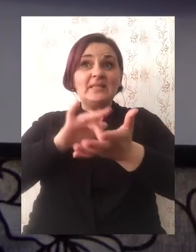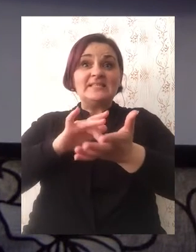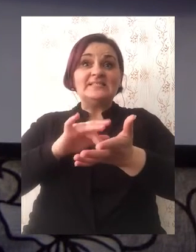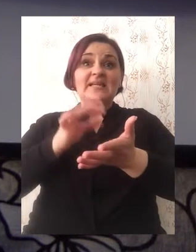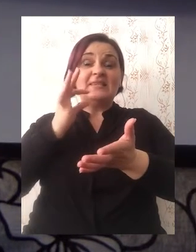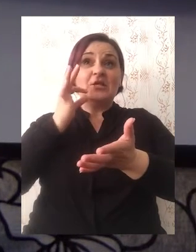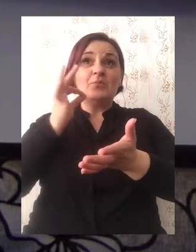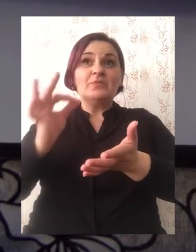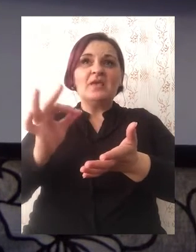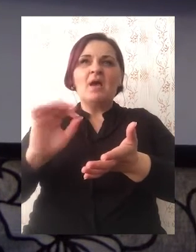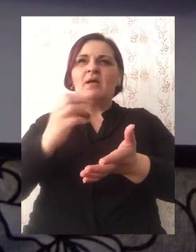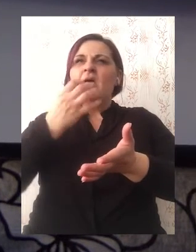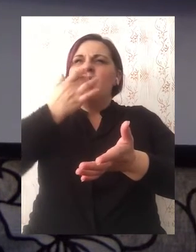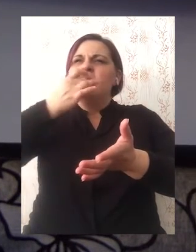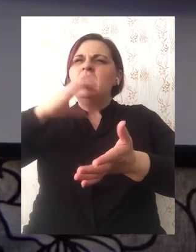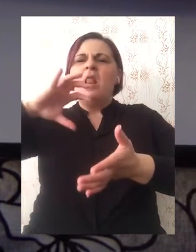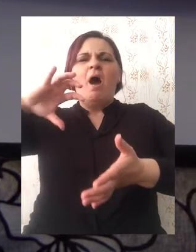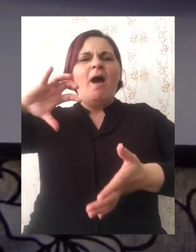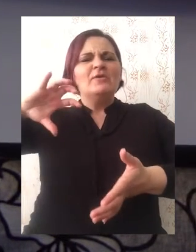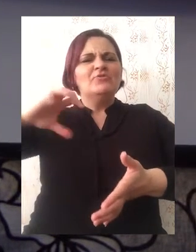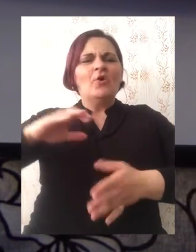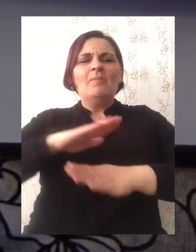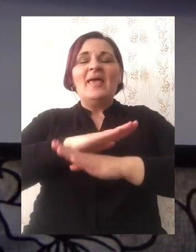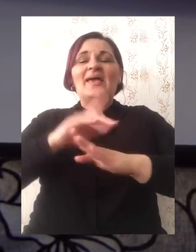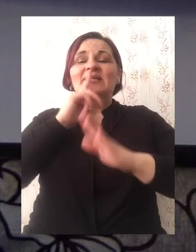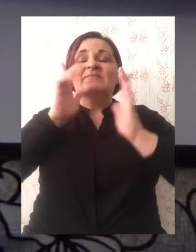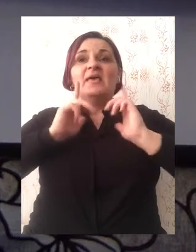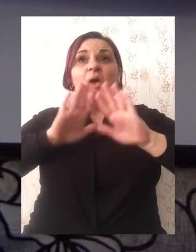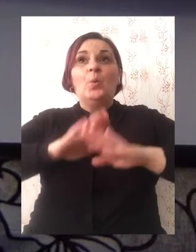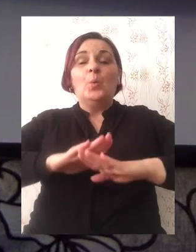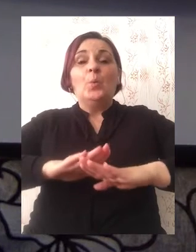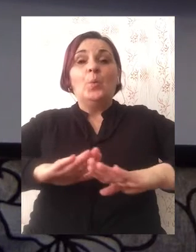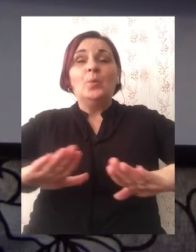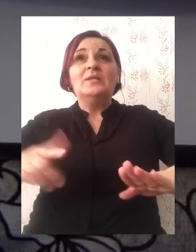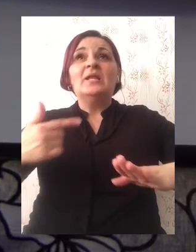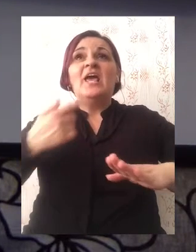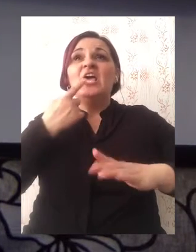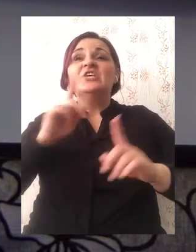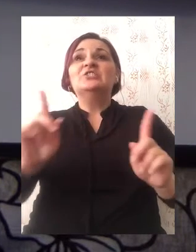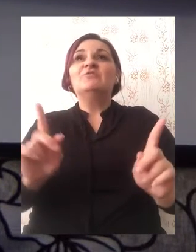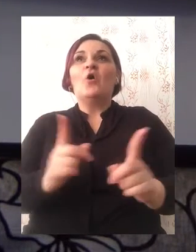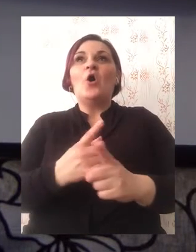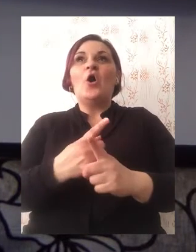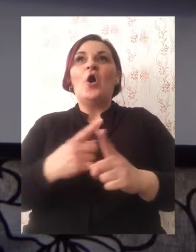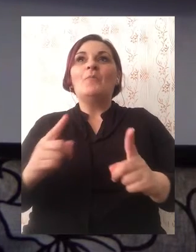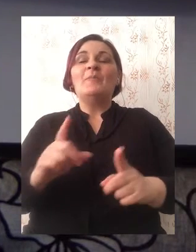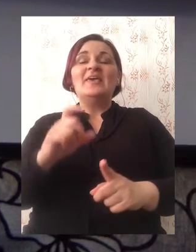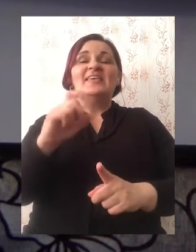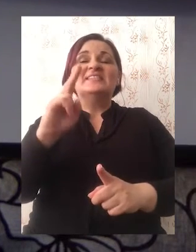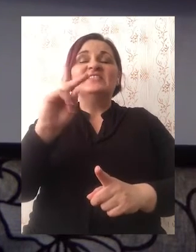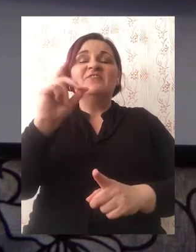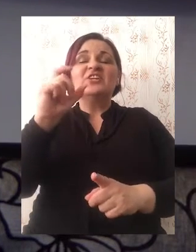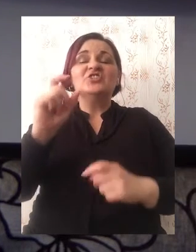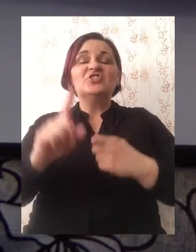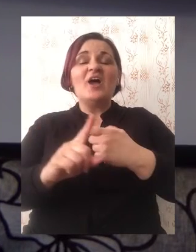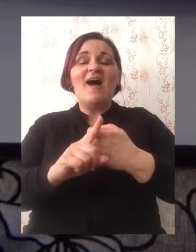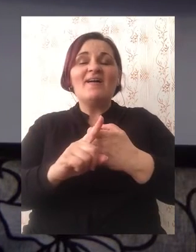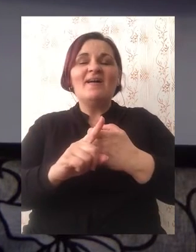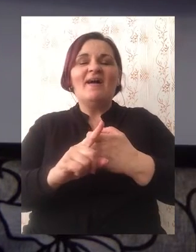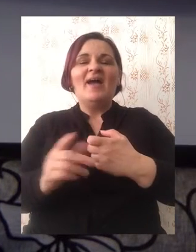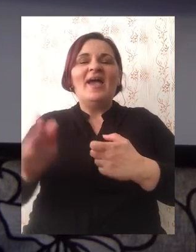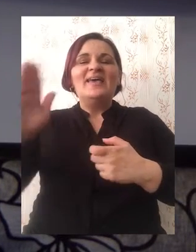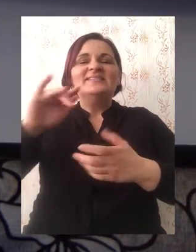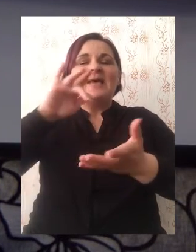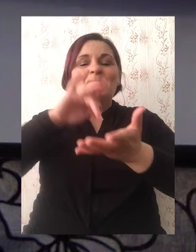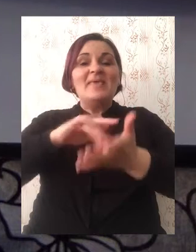dana, kada je najtoplije i kada sve utihne, svojom pjesmom oglasi se crčak sa brežuljka